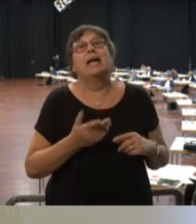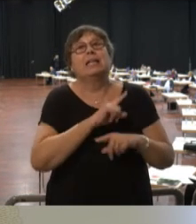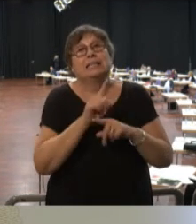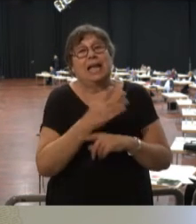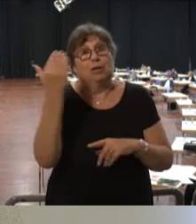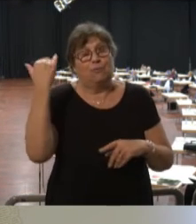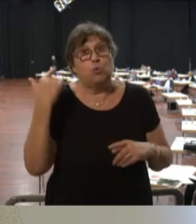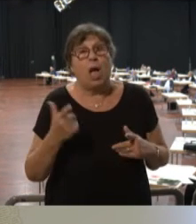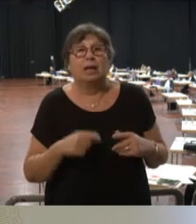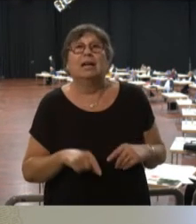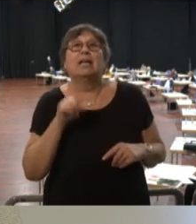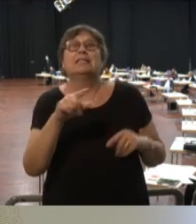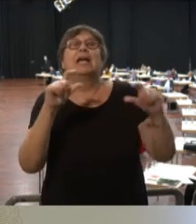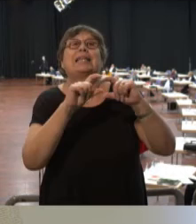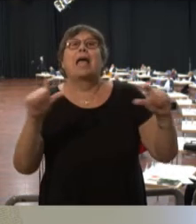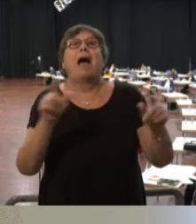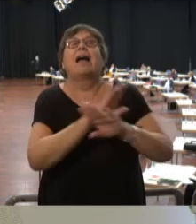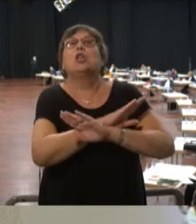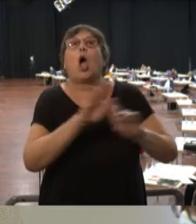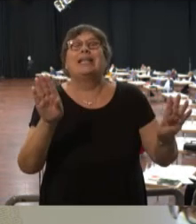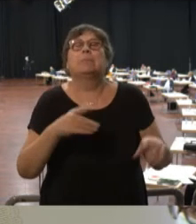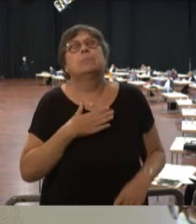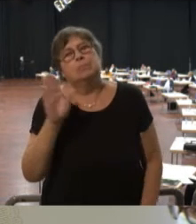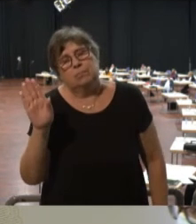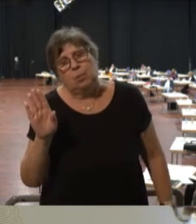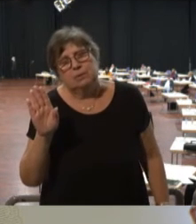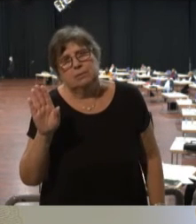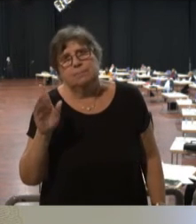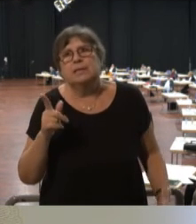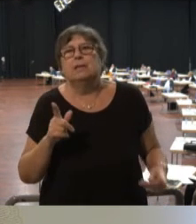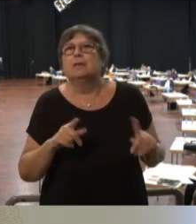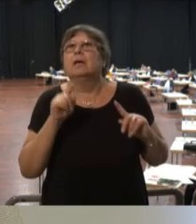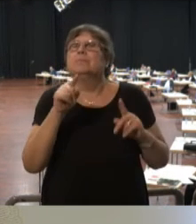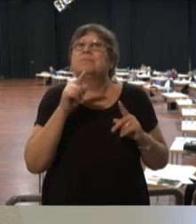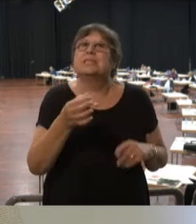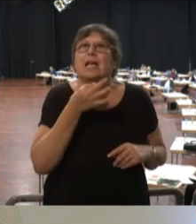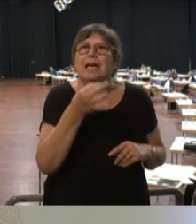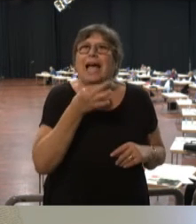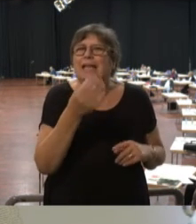durchgesetzt. Dann haben Sie das... Nicht durch, bitte die Uhr anhalten. Das reicht ja. Bitte?